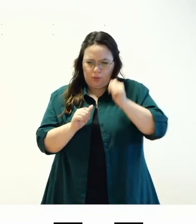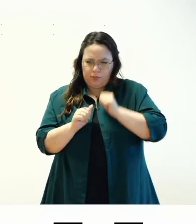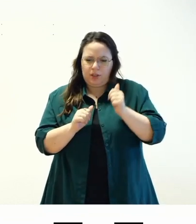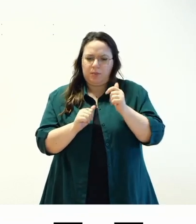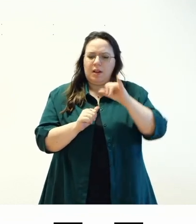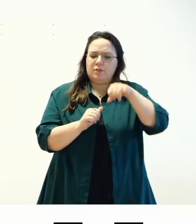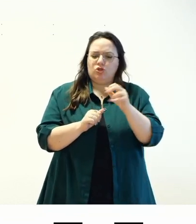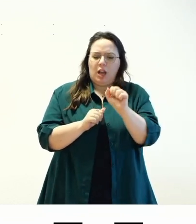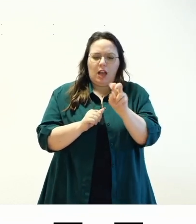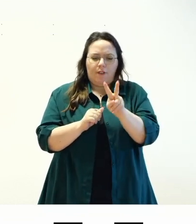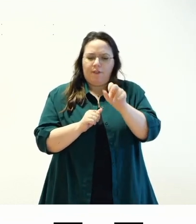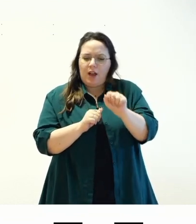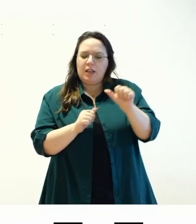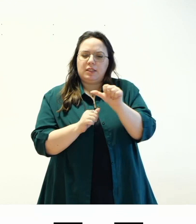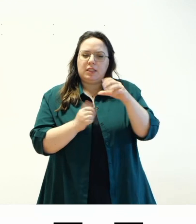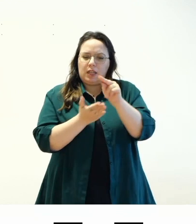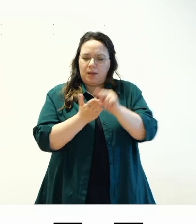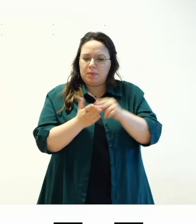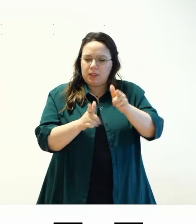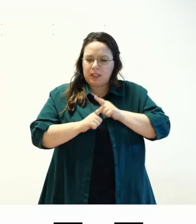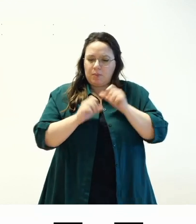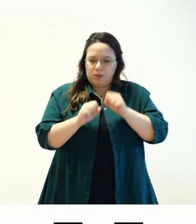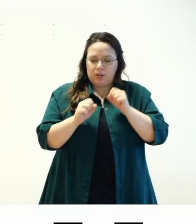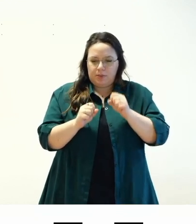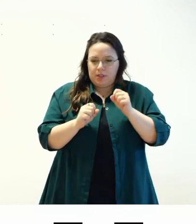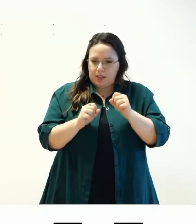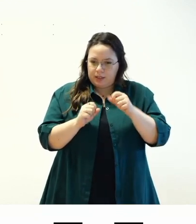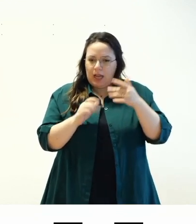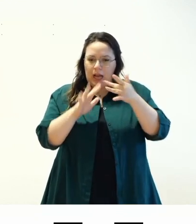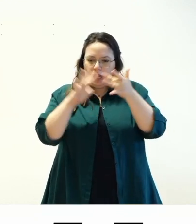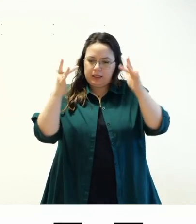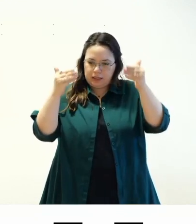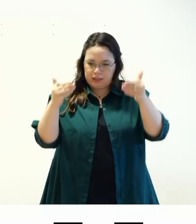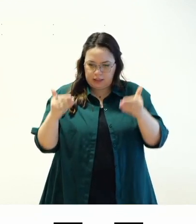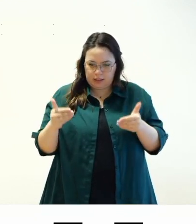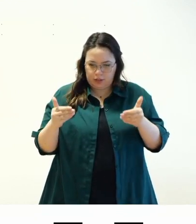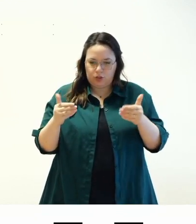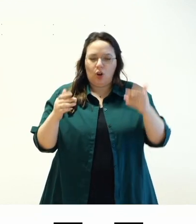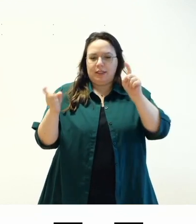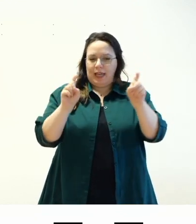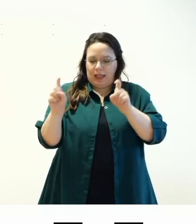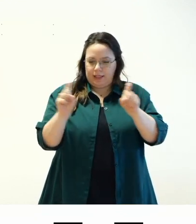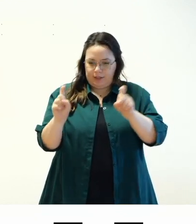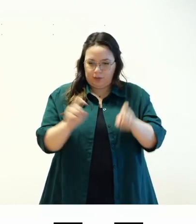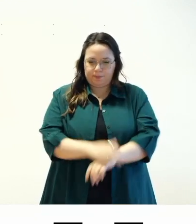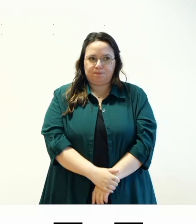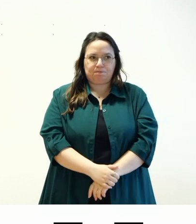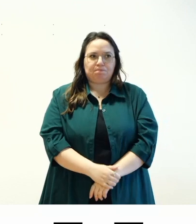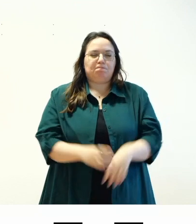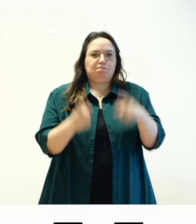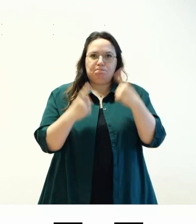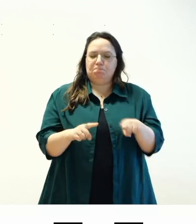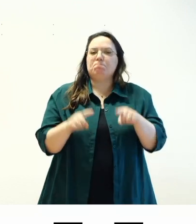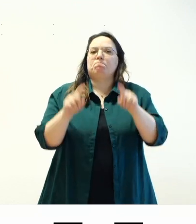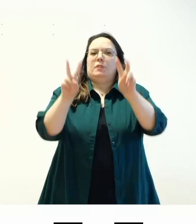sito questo è 2024 che è l'ultimo tema predefinito di wordpress questo è un tema a blocchi e